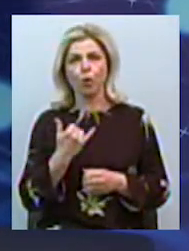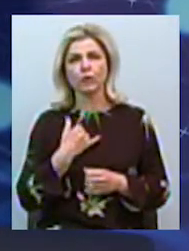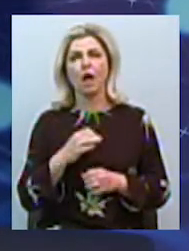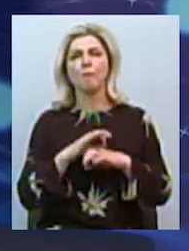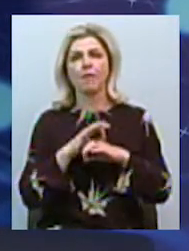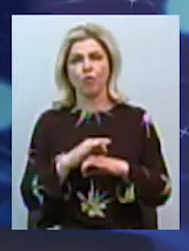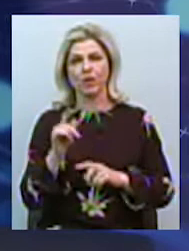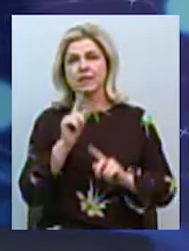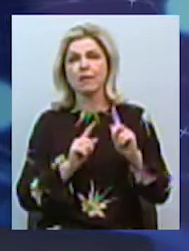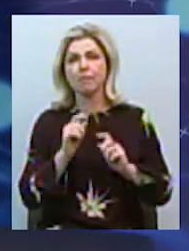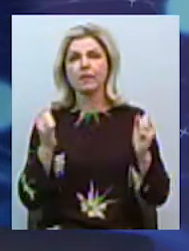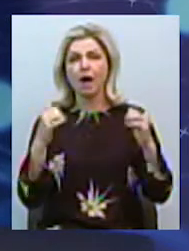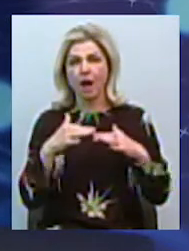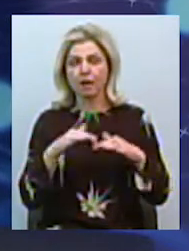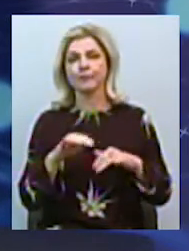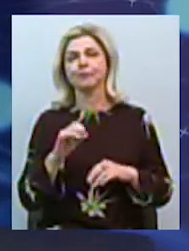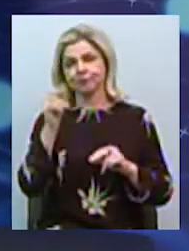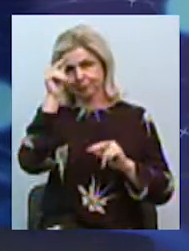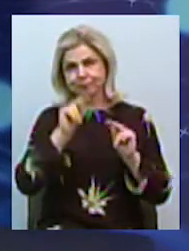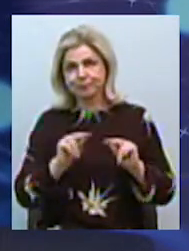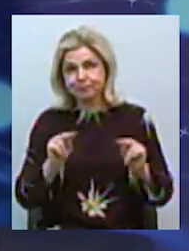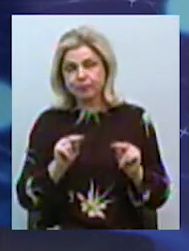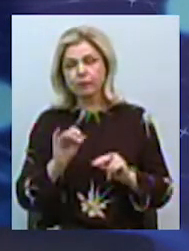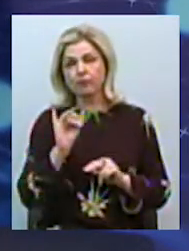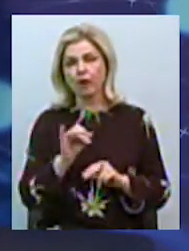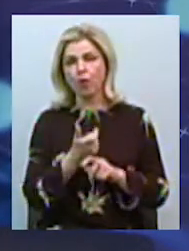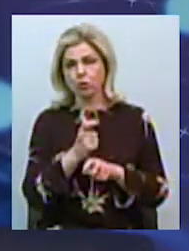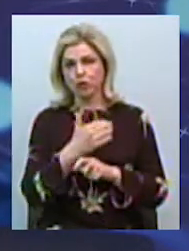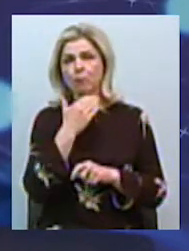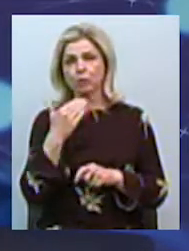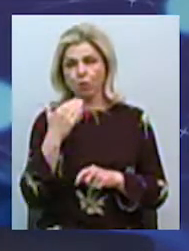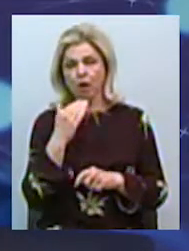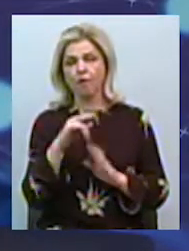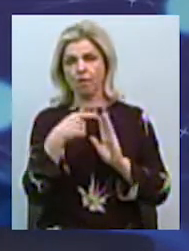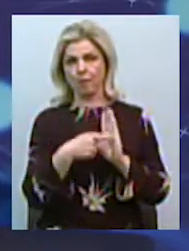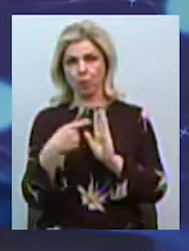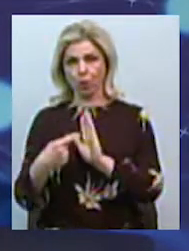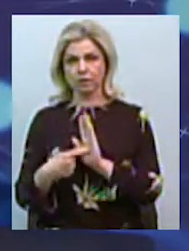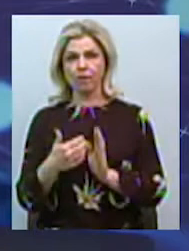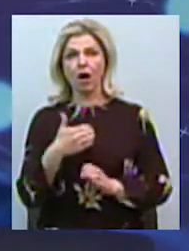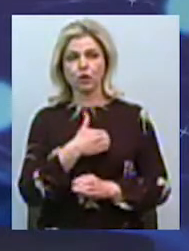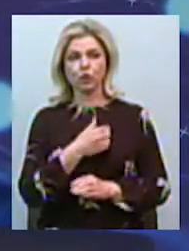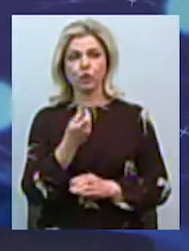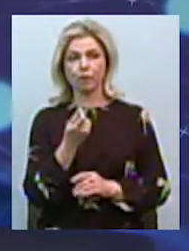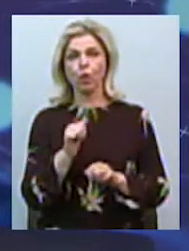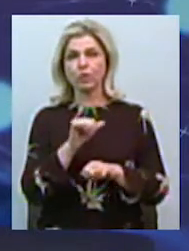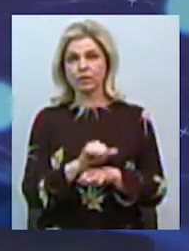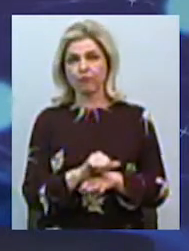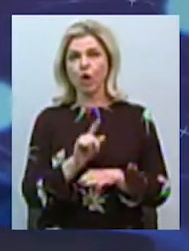ендокринологічні. Вопросів множество. Я хочу немножко остановитися, почему